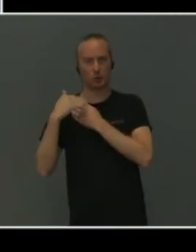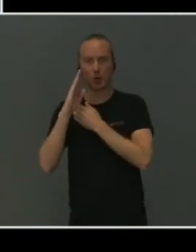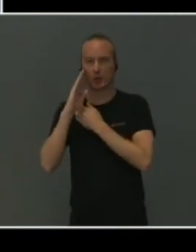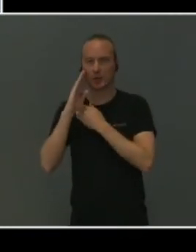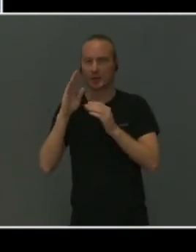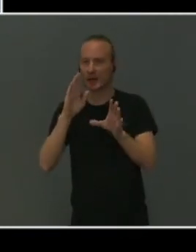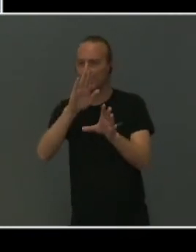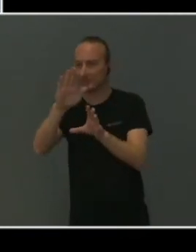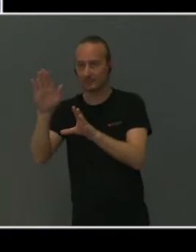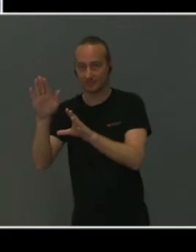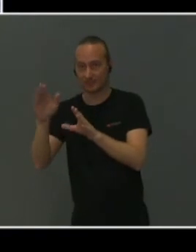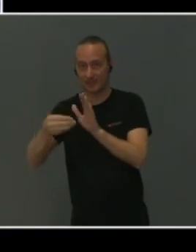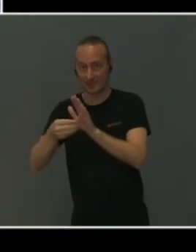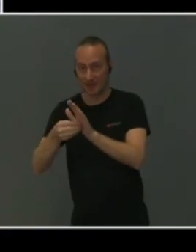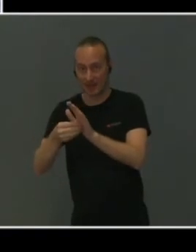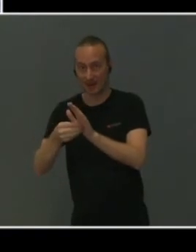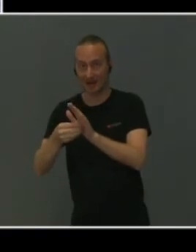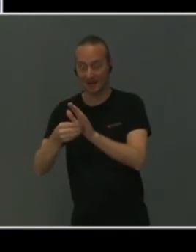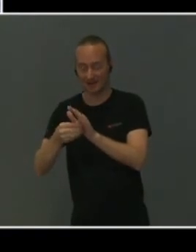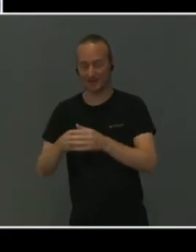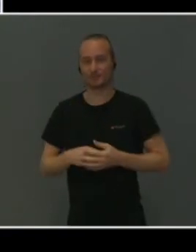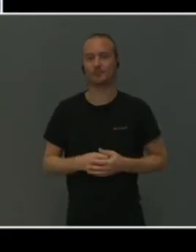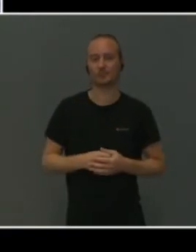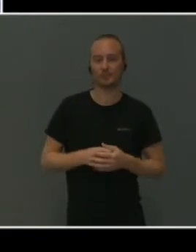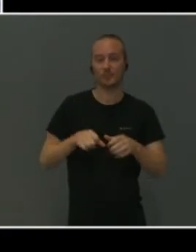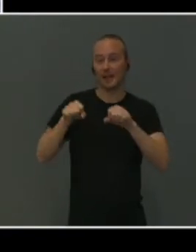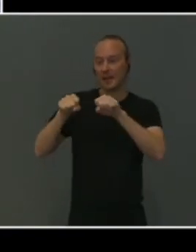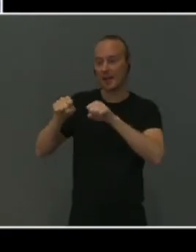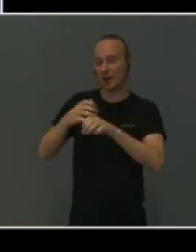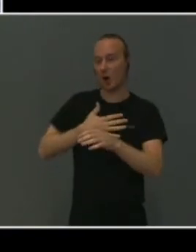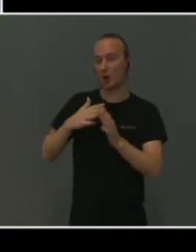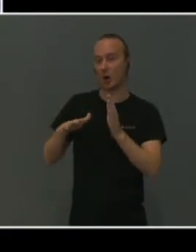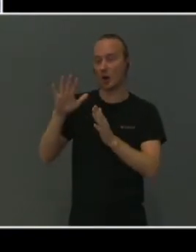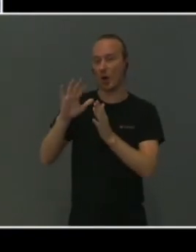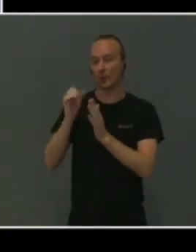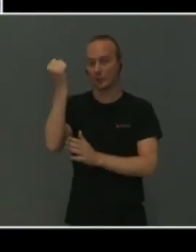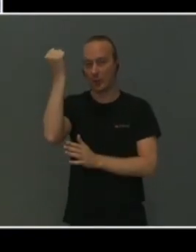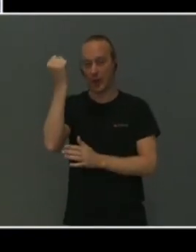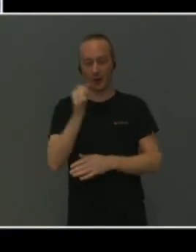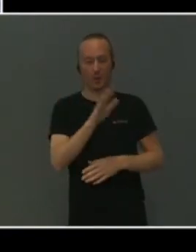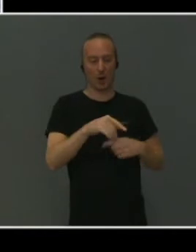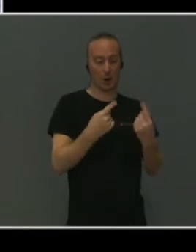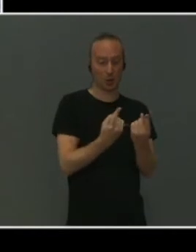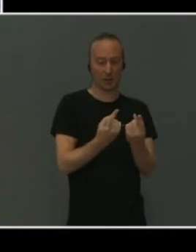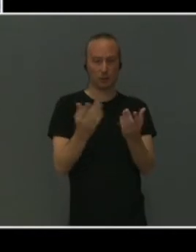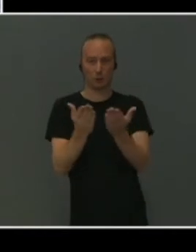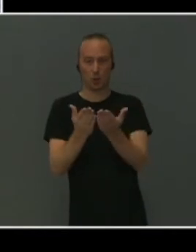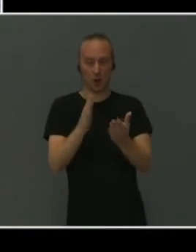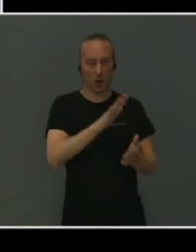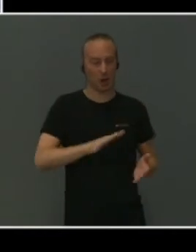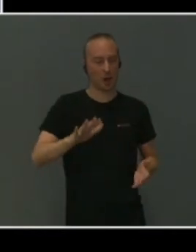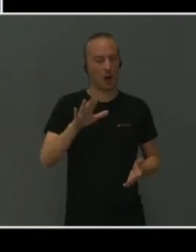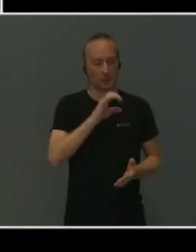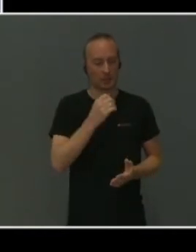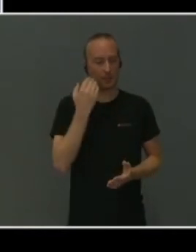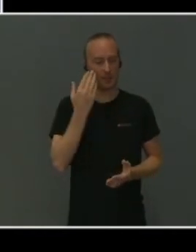i sitt arbeid ellers også. Regjeringen har høye ambisjoner for en barnehage og en skole der alle blir godt